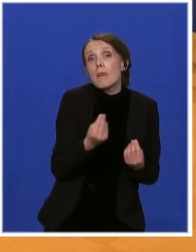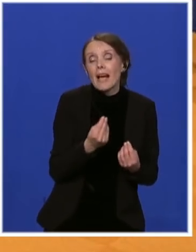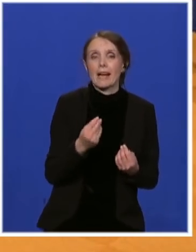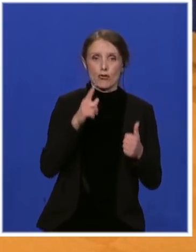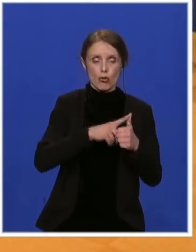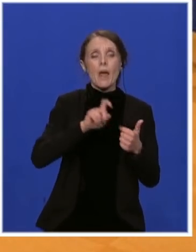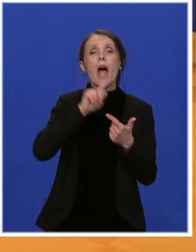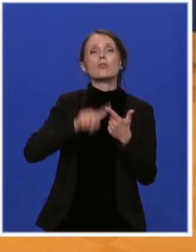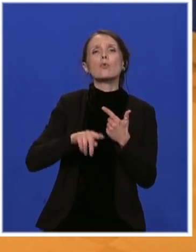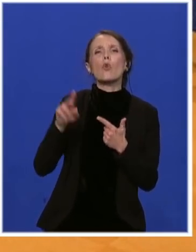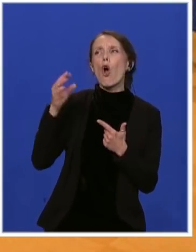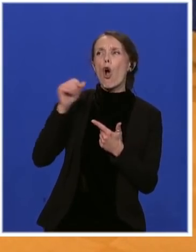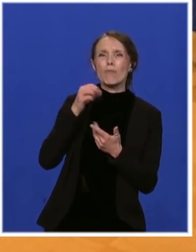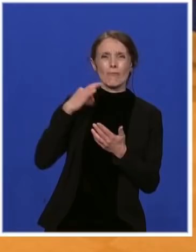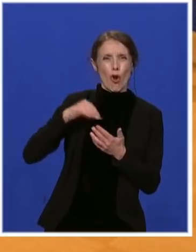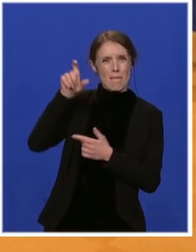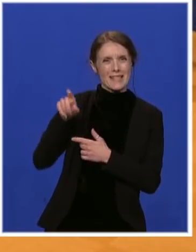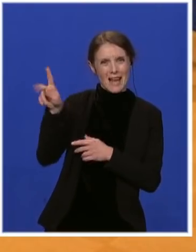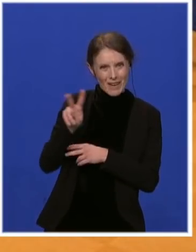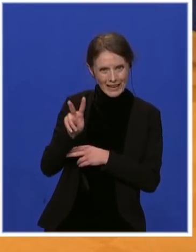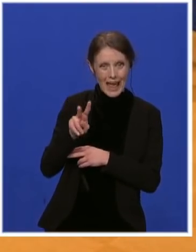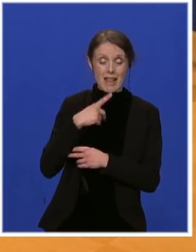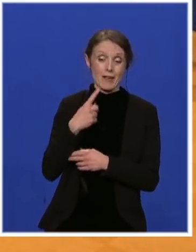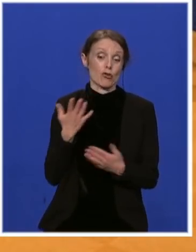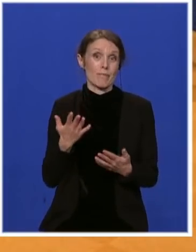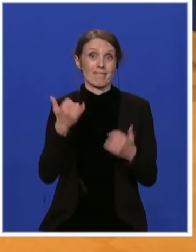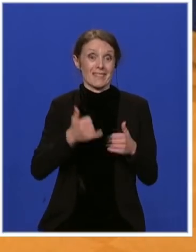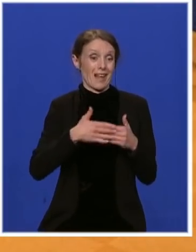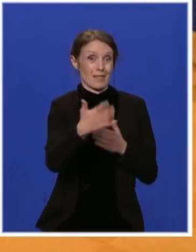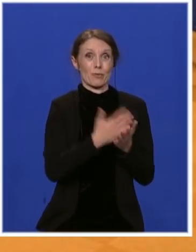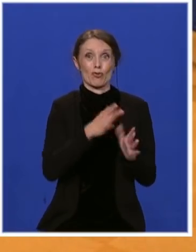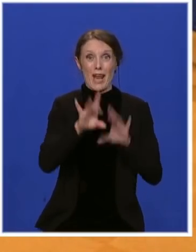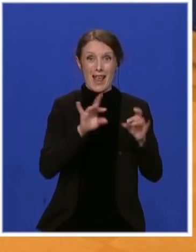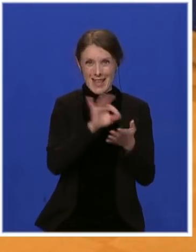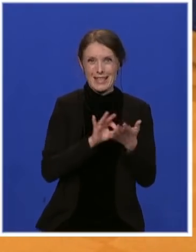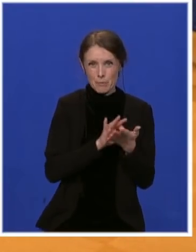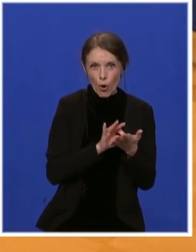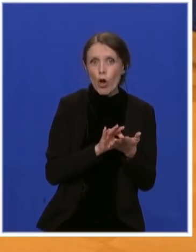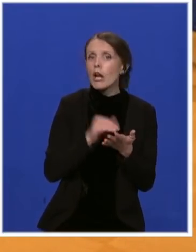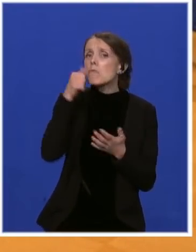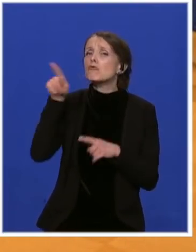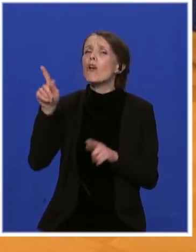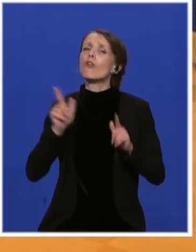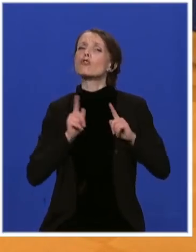uskoro nas očekuju ovde izbori u Srbiji. Šta vi očekujete od predstojećih izbora? Hvala najljepše.